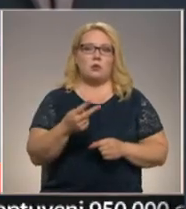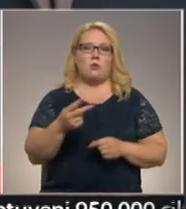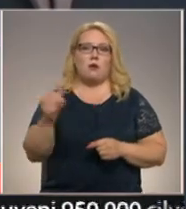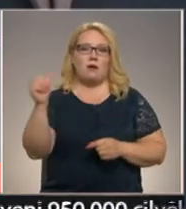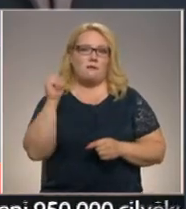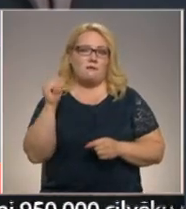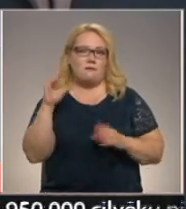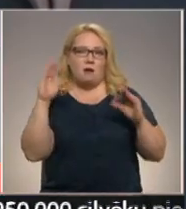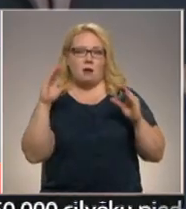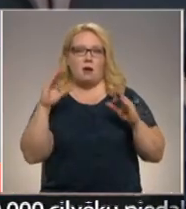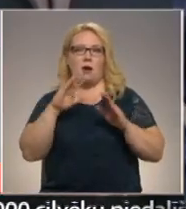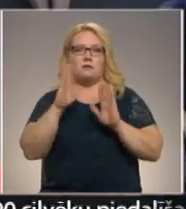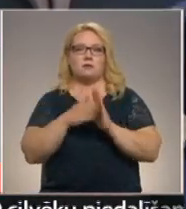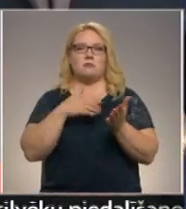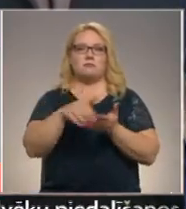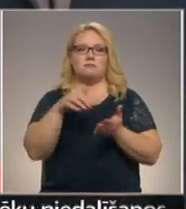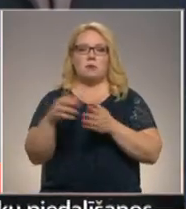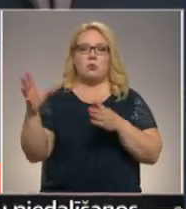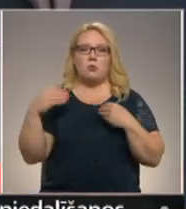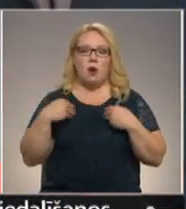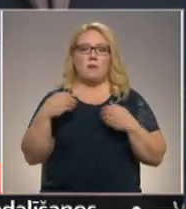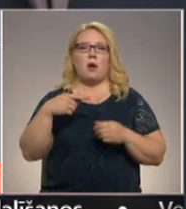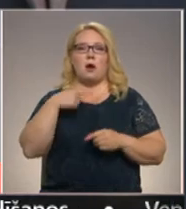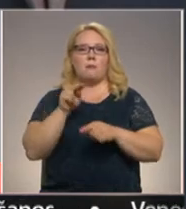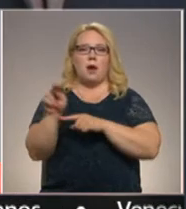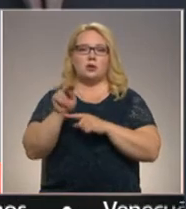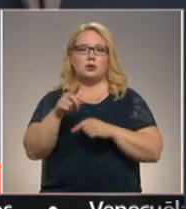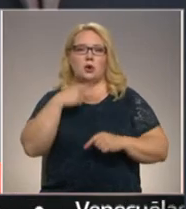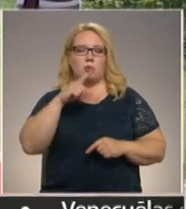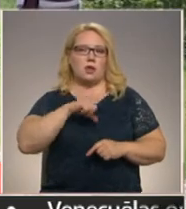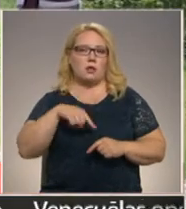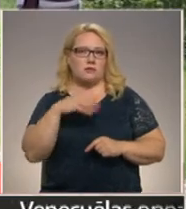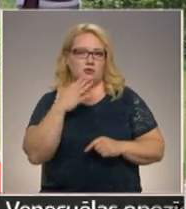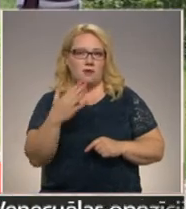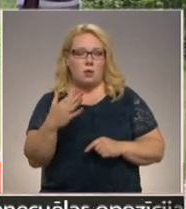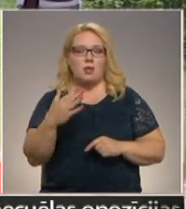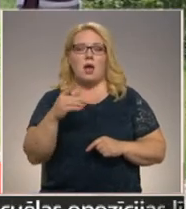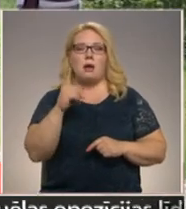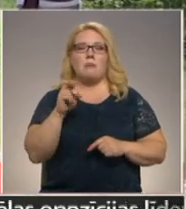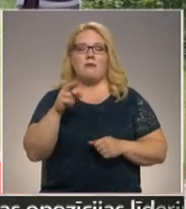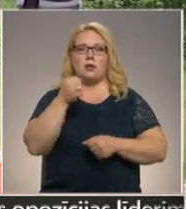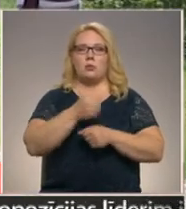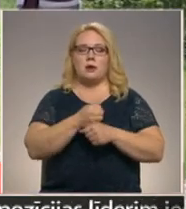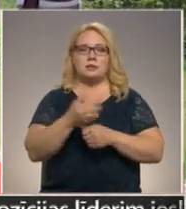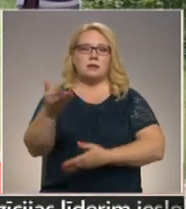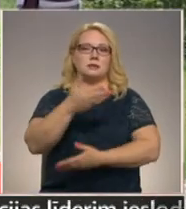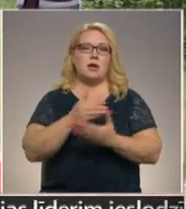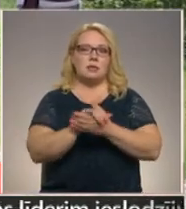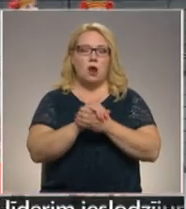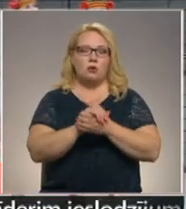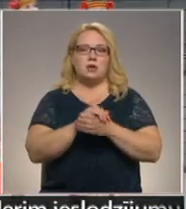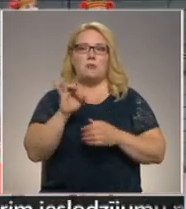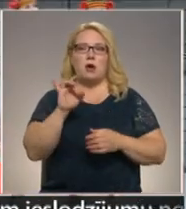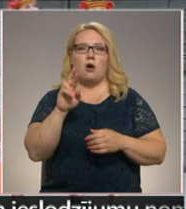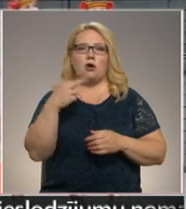vakaras laikā ājām kopā, parādījām un runājām, mācījām runāt drusk latviski. Pāvilostas sadraudzība ar ļvovas apgabala